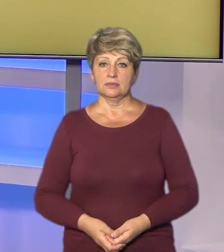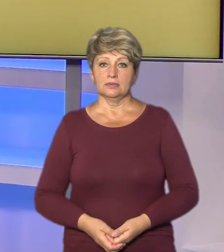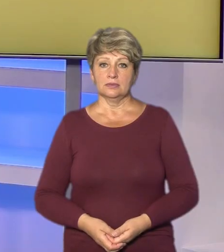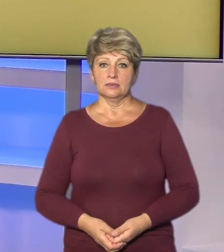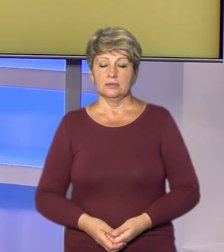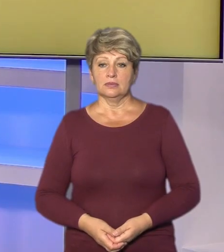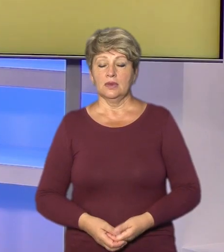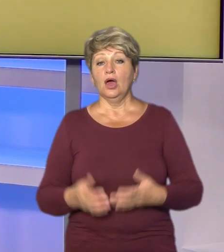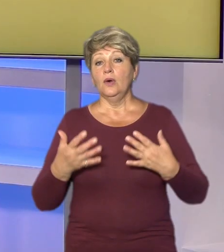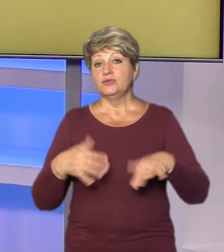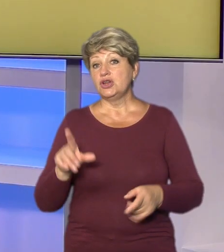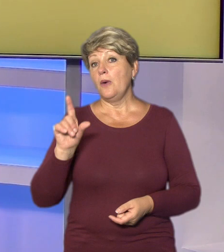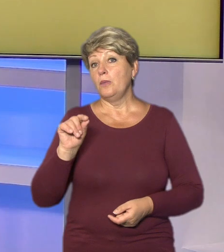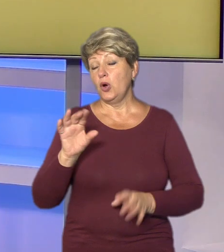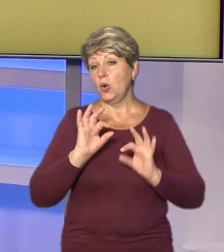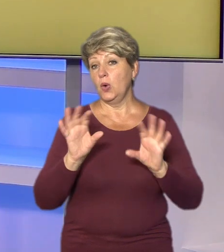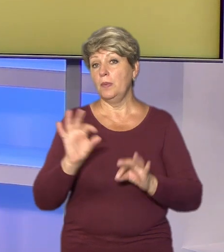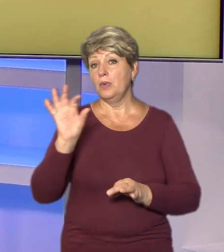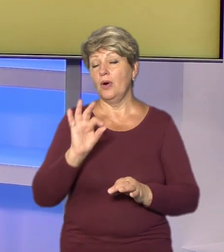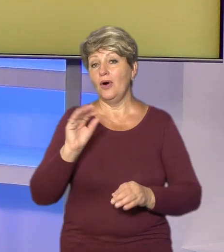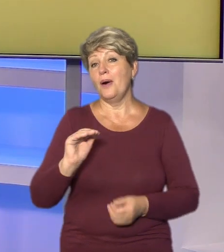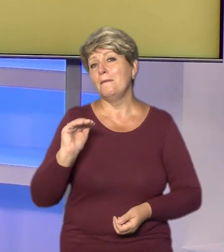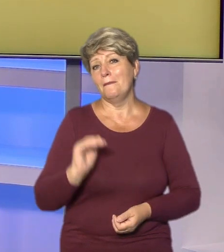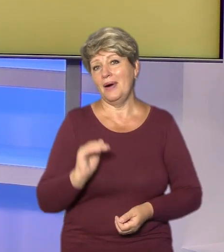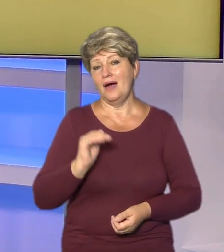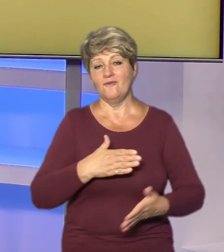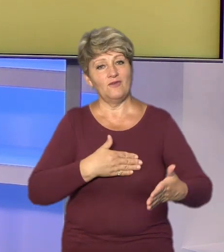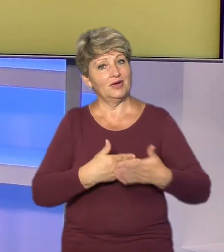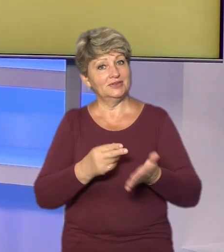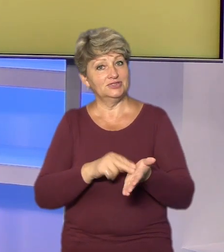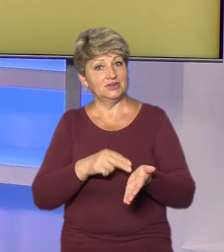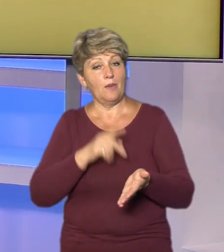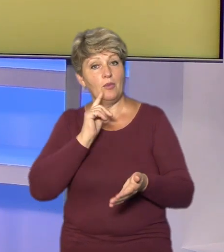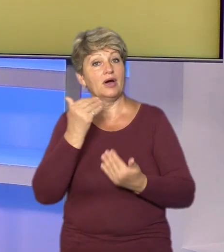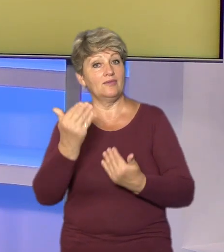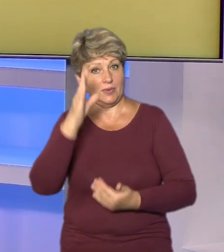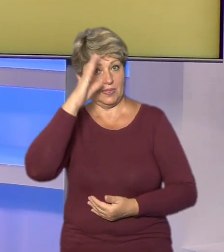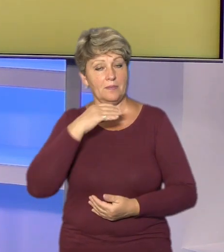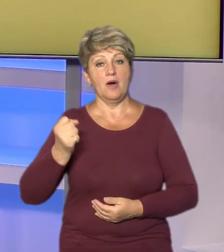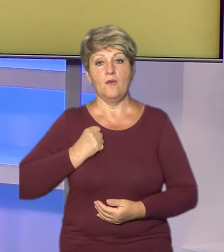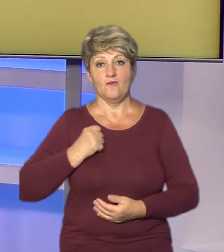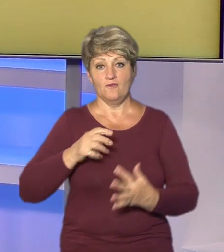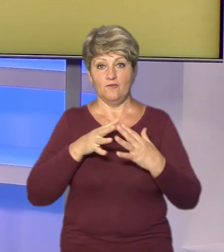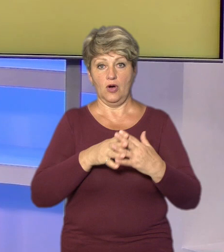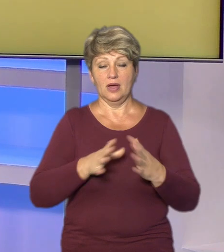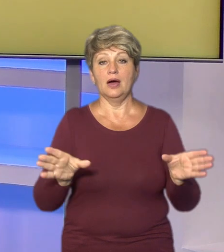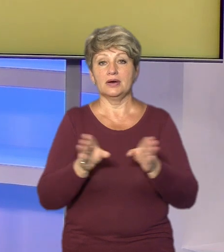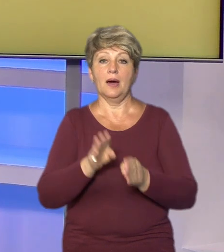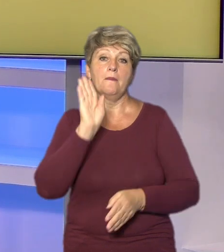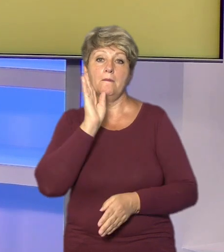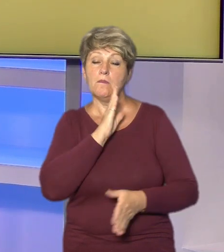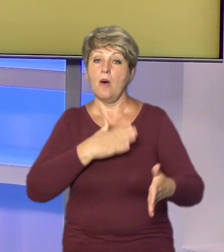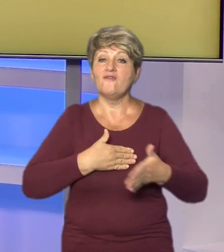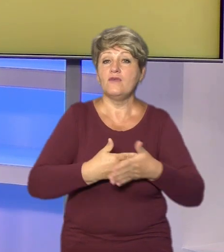Вже у понеділок розкажемо про найменшого волонтера Черкас. Поки його тато на війні. Він разом з мамою на підмозі у